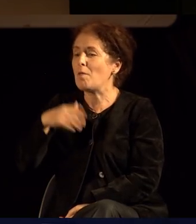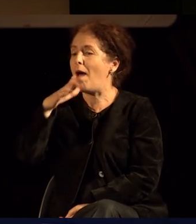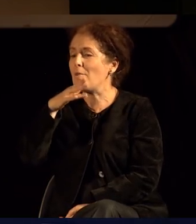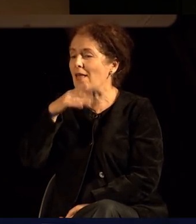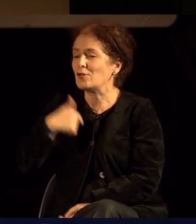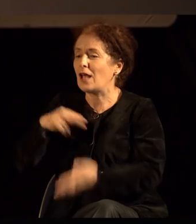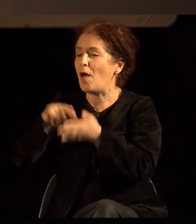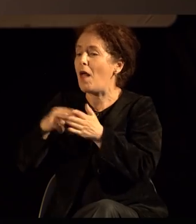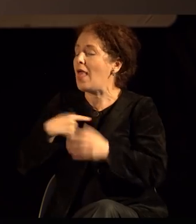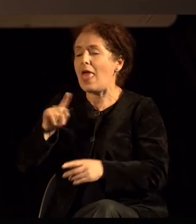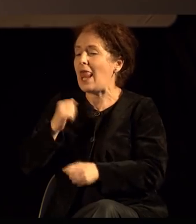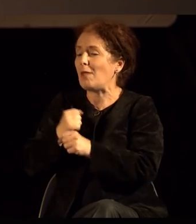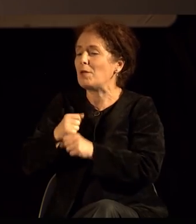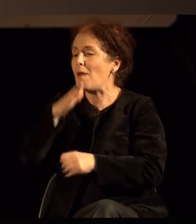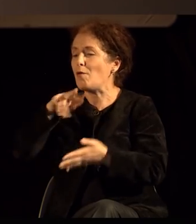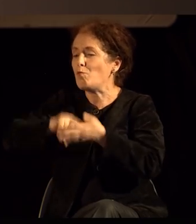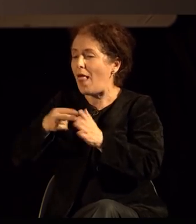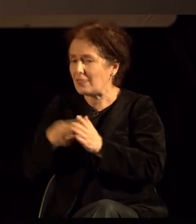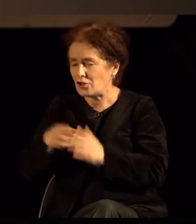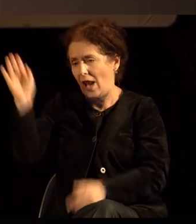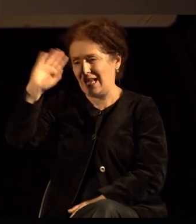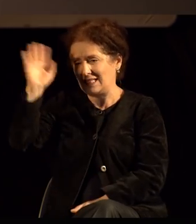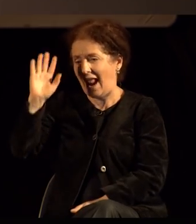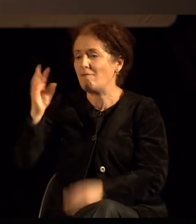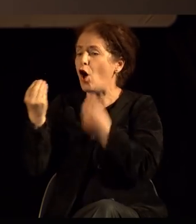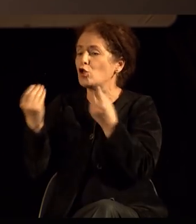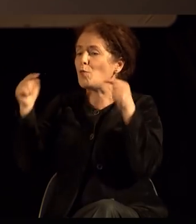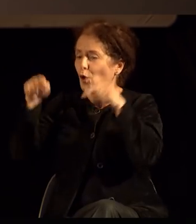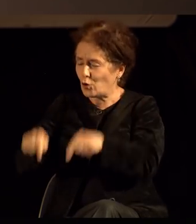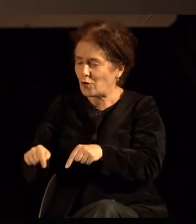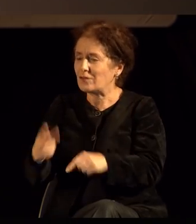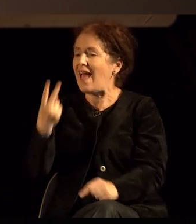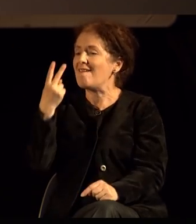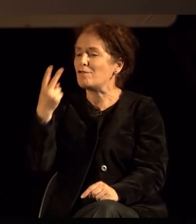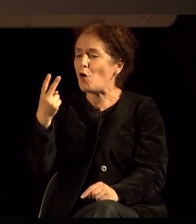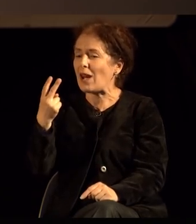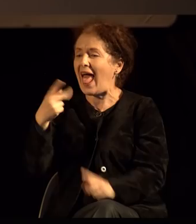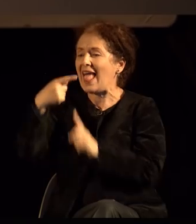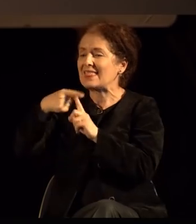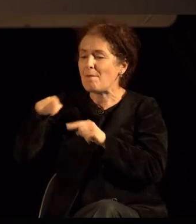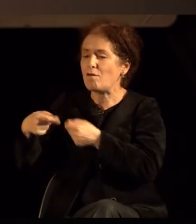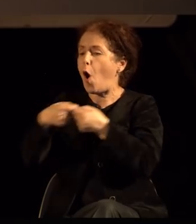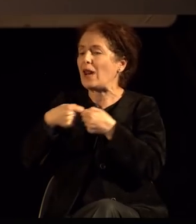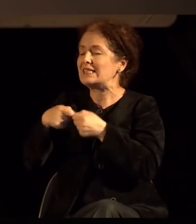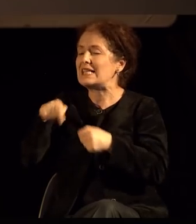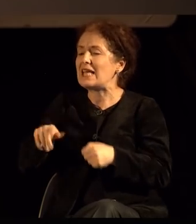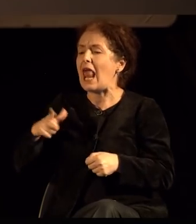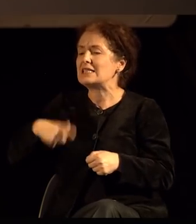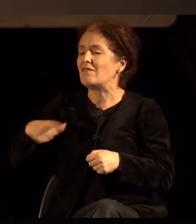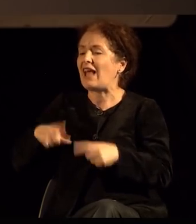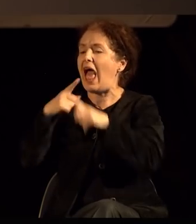читам вечерва. Здраво, добре дојдовте на вториот секс-ед во организација на ХЕРА.